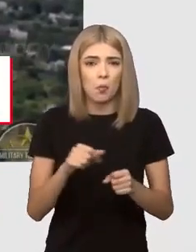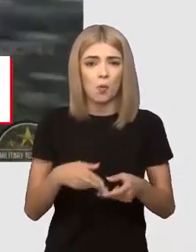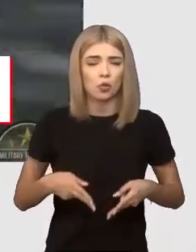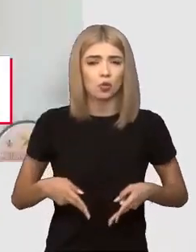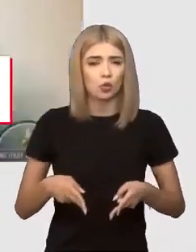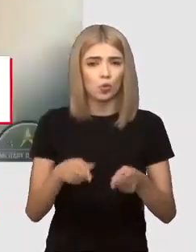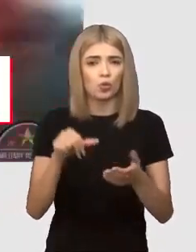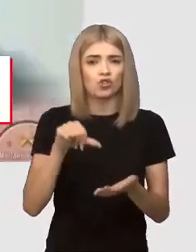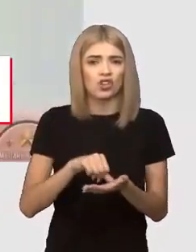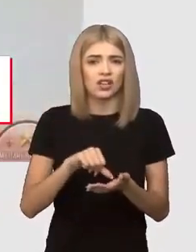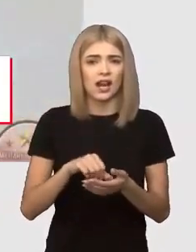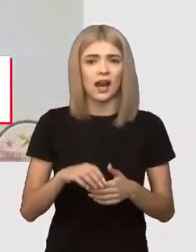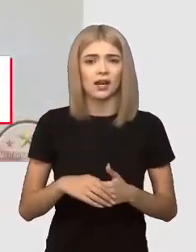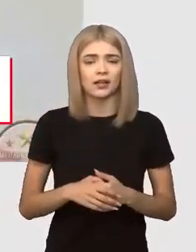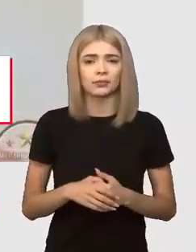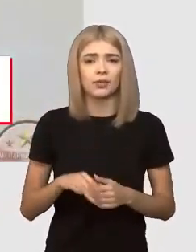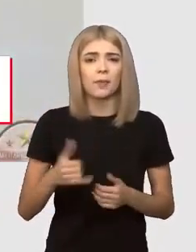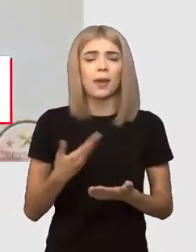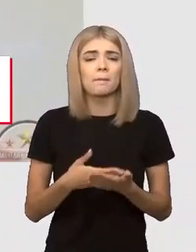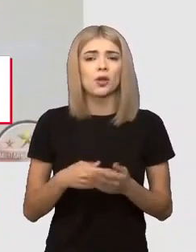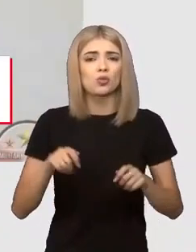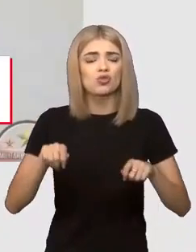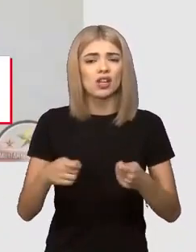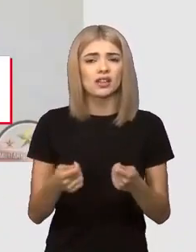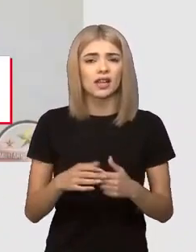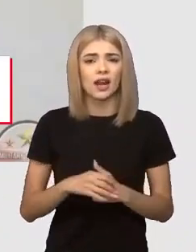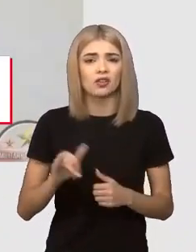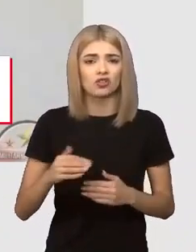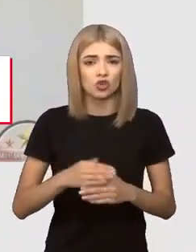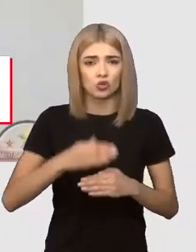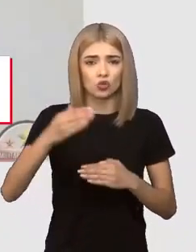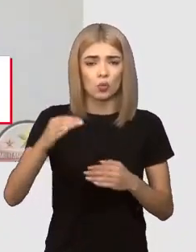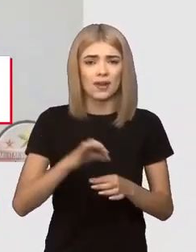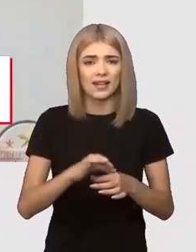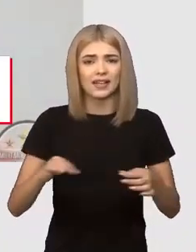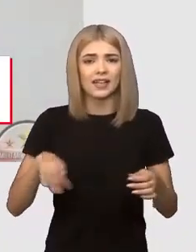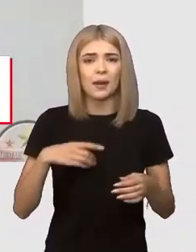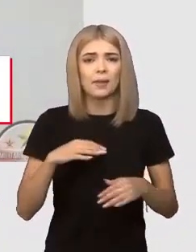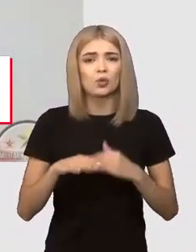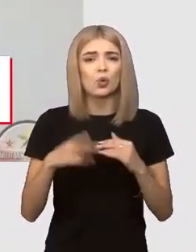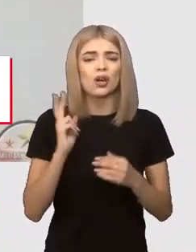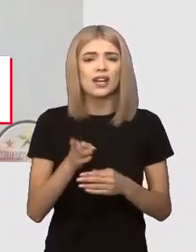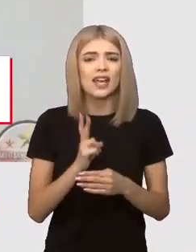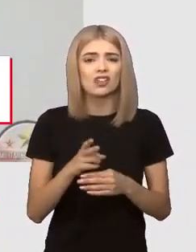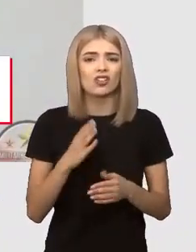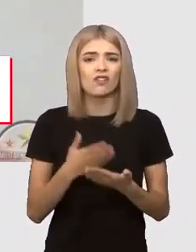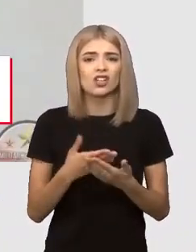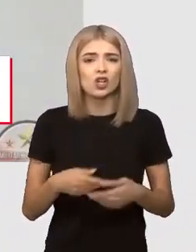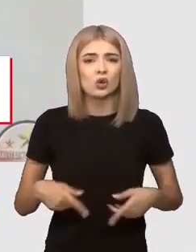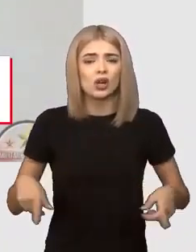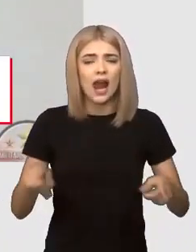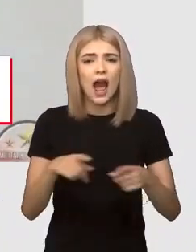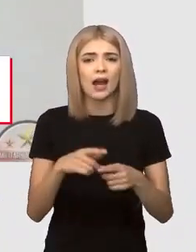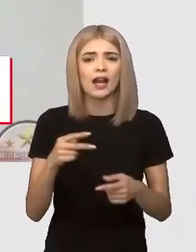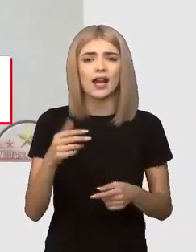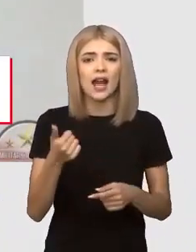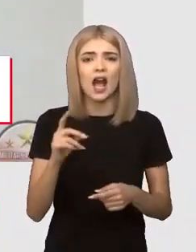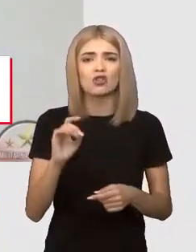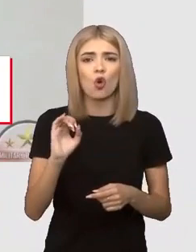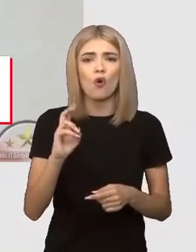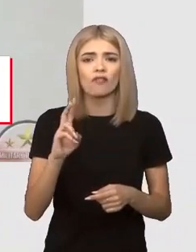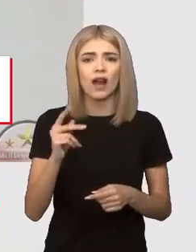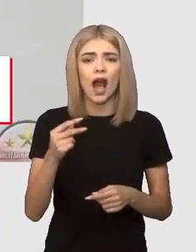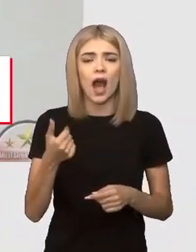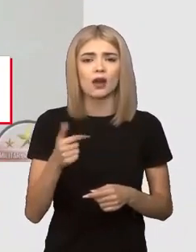perimetrului acestei centrale și dincolo de linia iazurilor de răcire în jurul lacului de acumulare